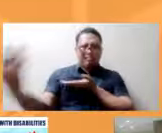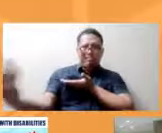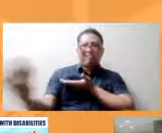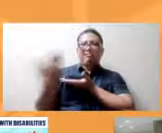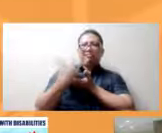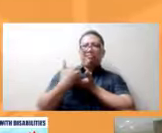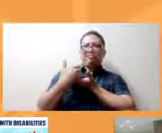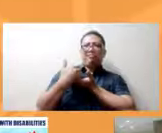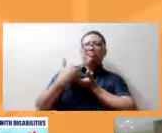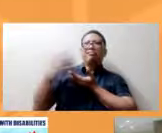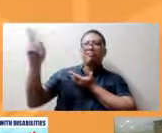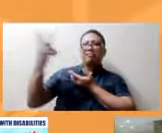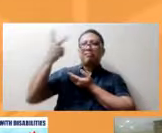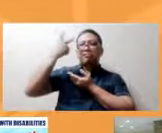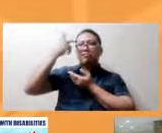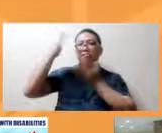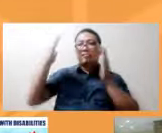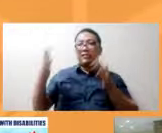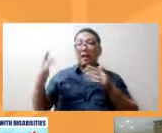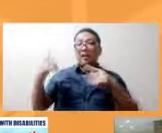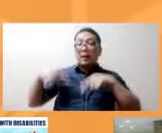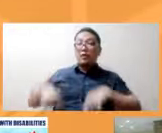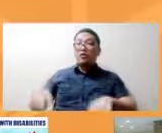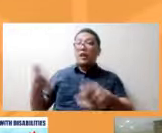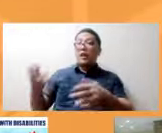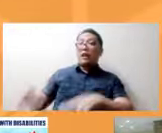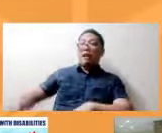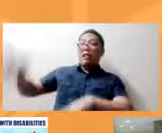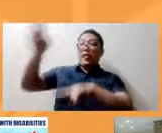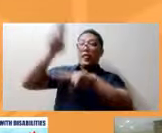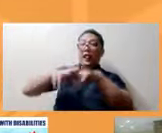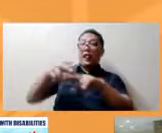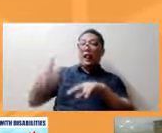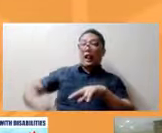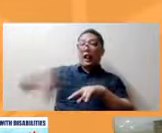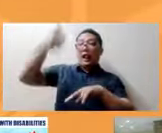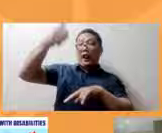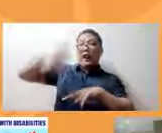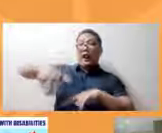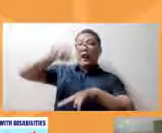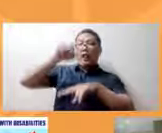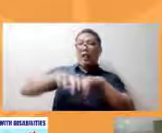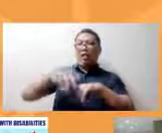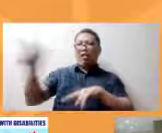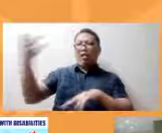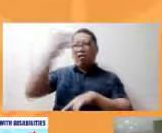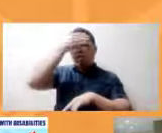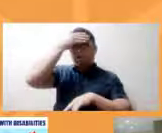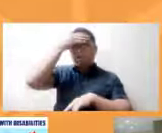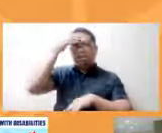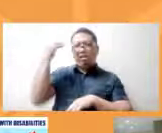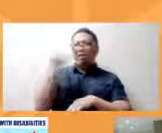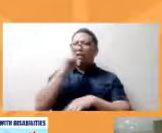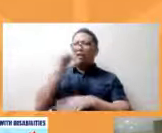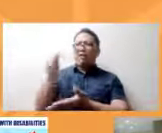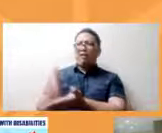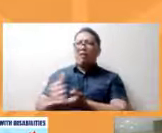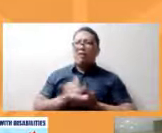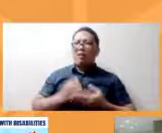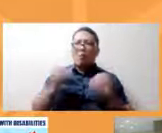mga politiko E pangkatapos na nung nanalo sila E bakit nakalimutan kami nila Diba So